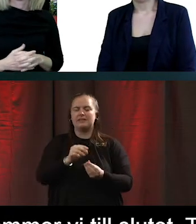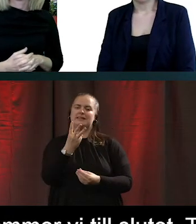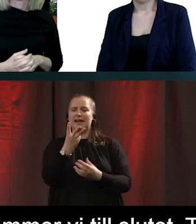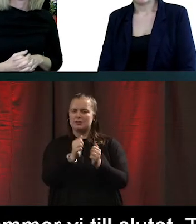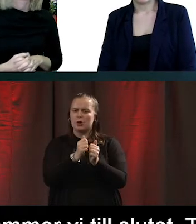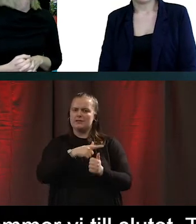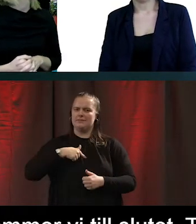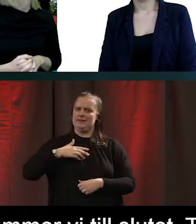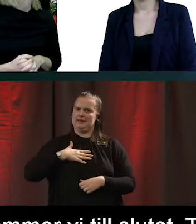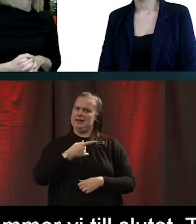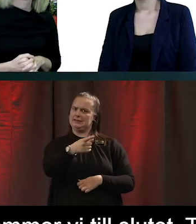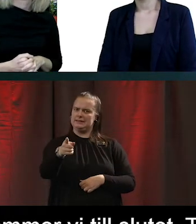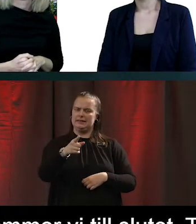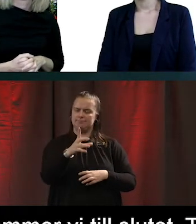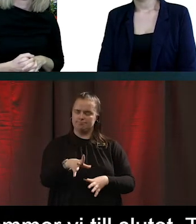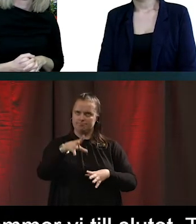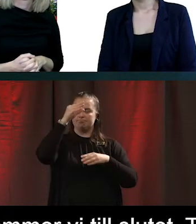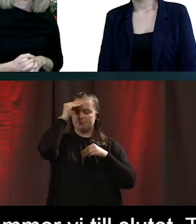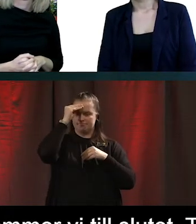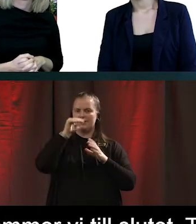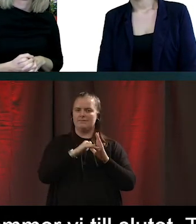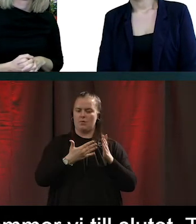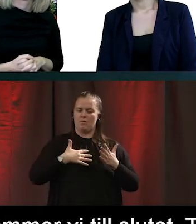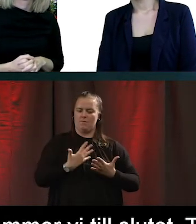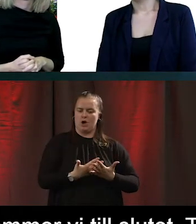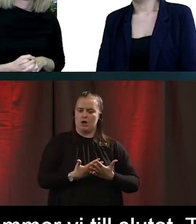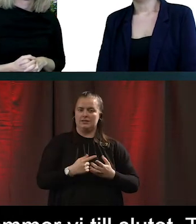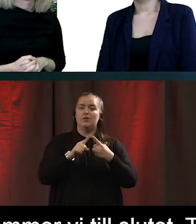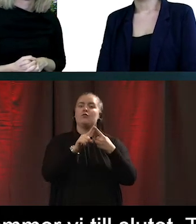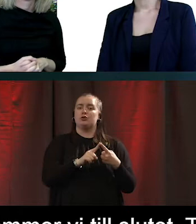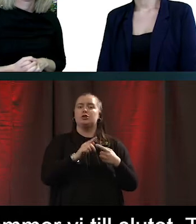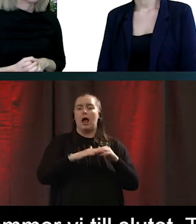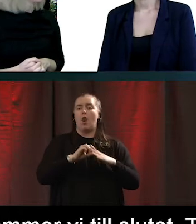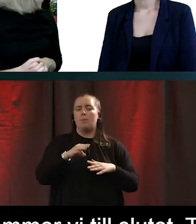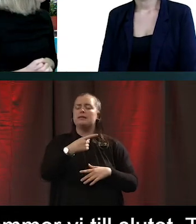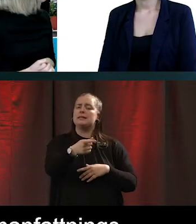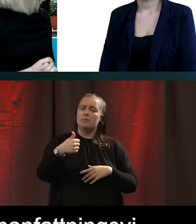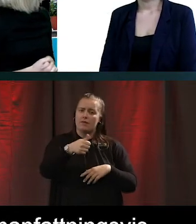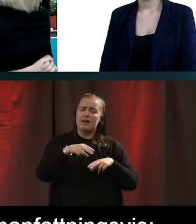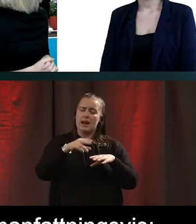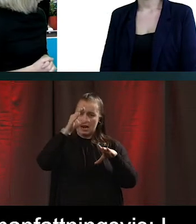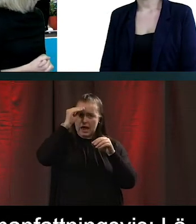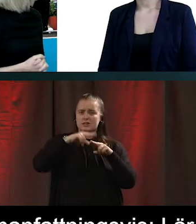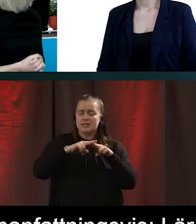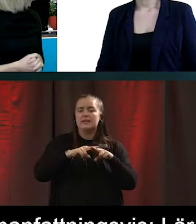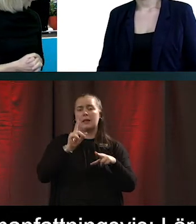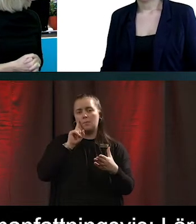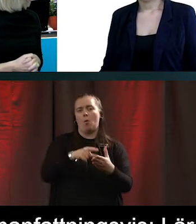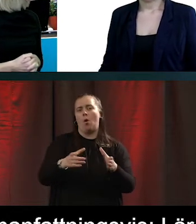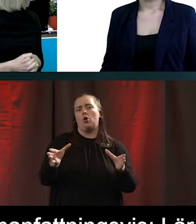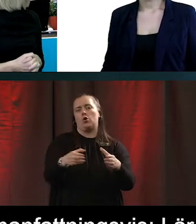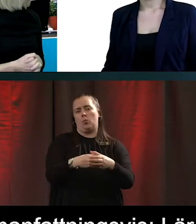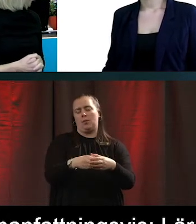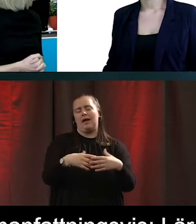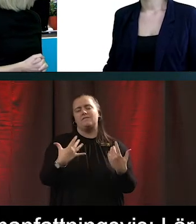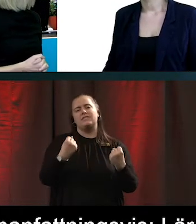tar med er från vår föreläsning. Den första är, lär känna din målgrupp. Det är så oerhört viktigt att göra breda